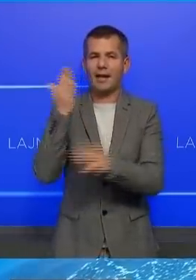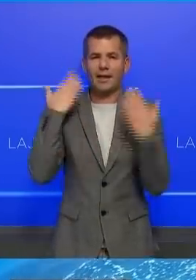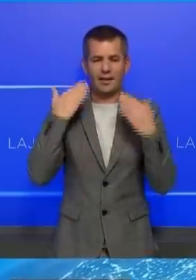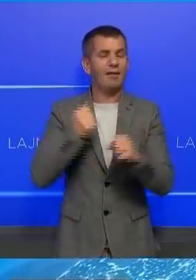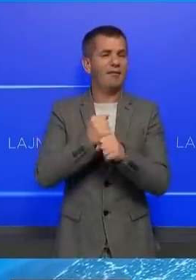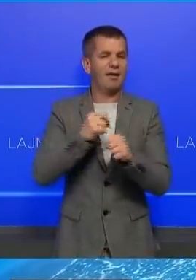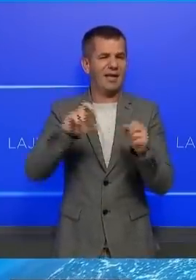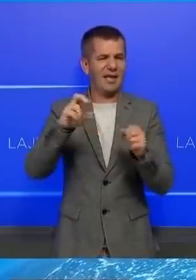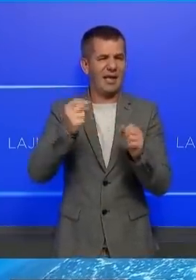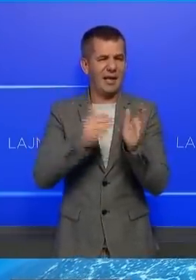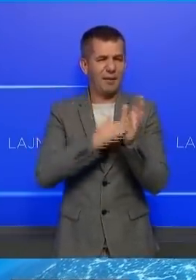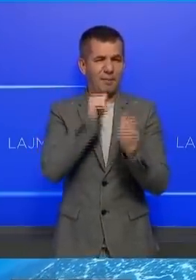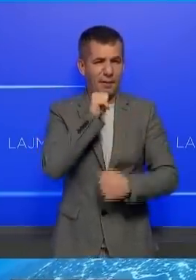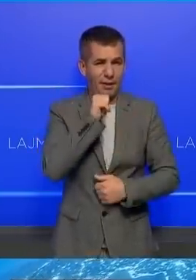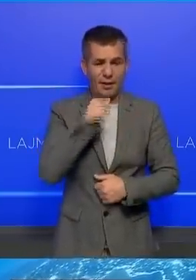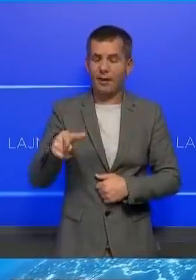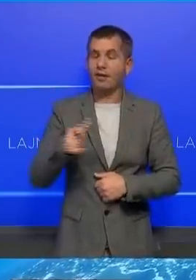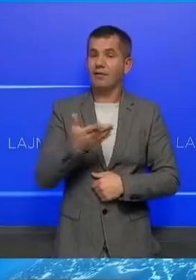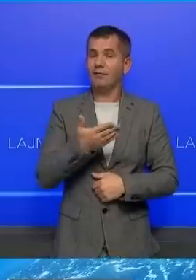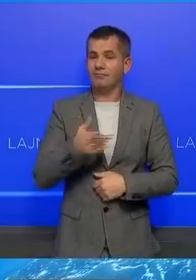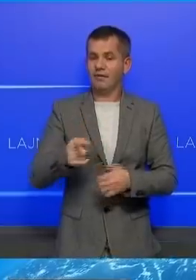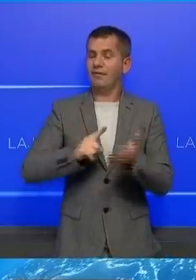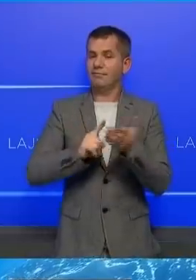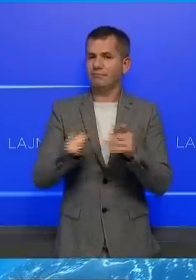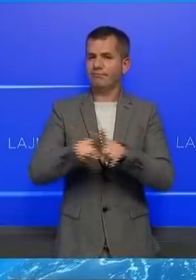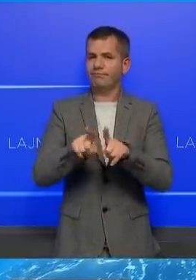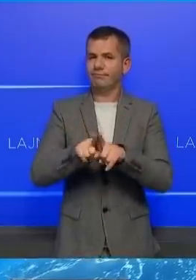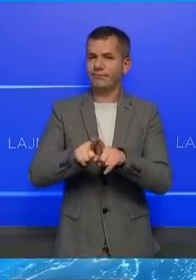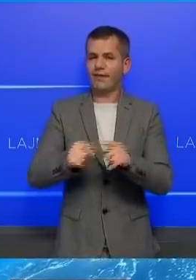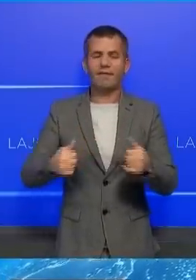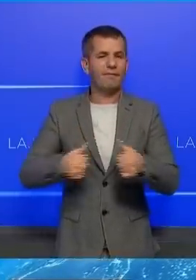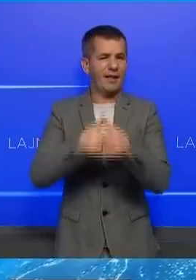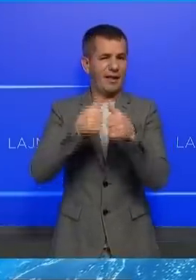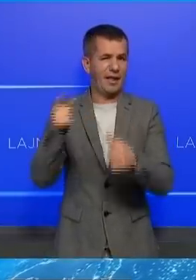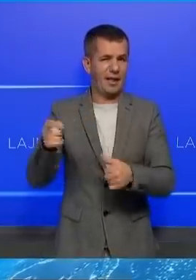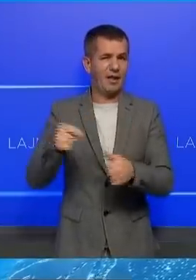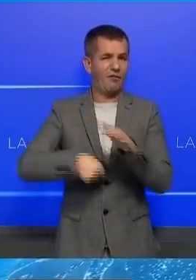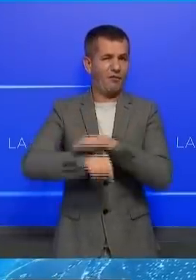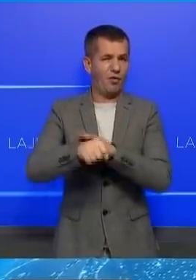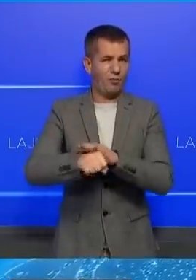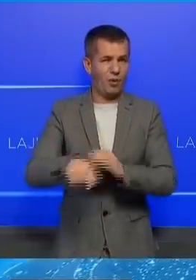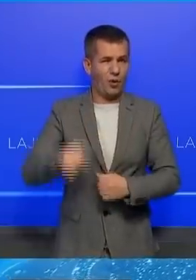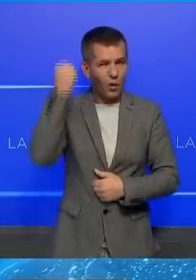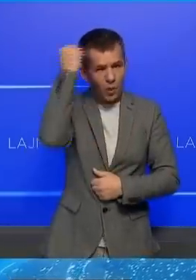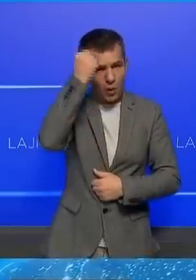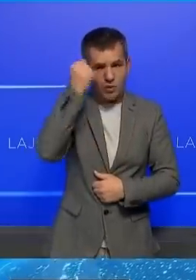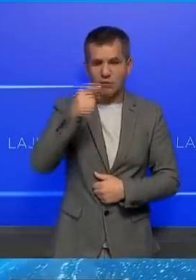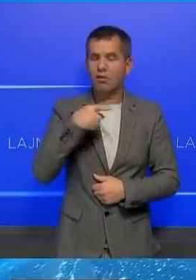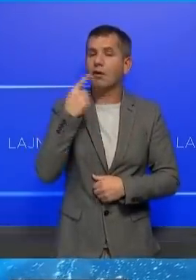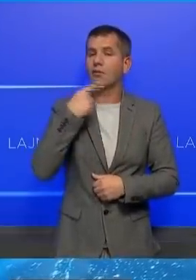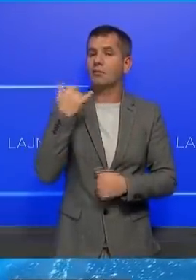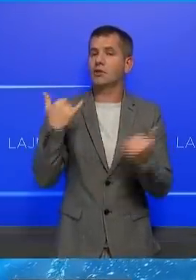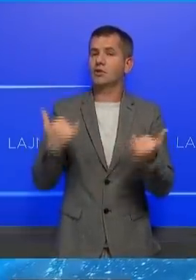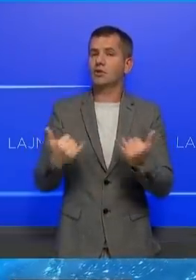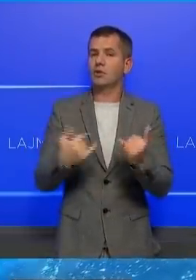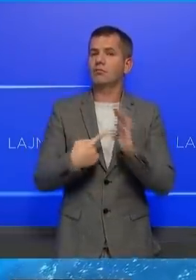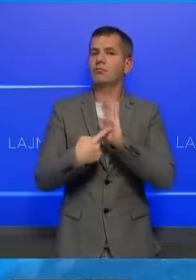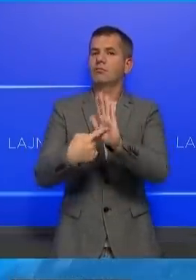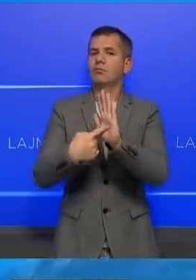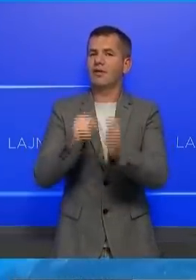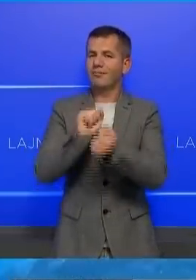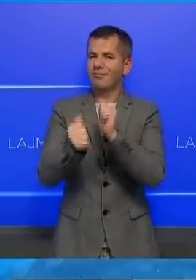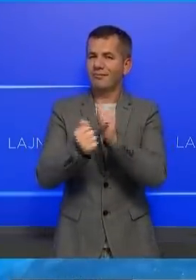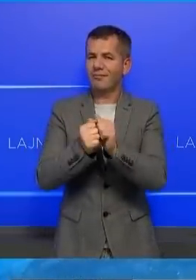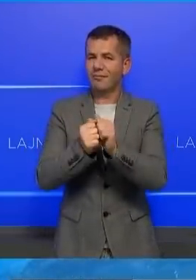Federata Futbolit të Kosovës ka lëshuar një komunikat për medje ku Ademi dha detaje për sulmin fizikë nda i ti. Ademi ka